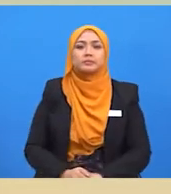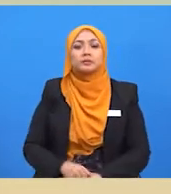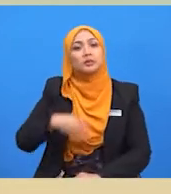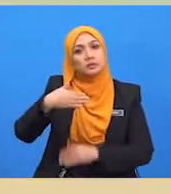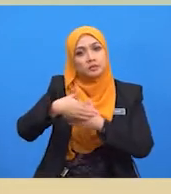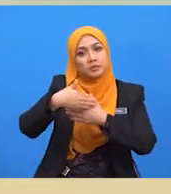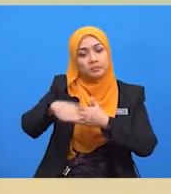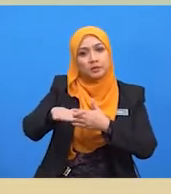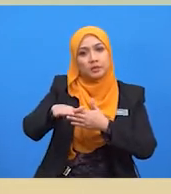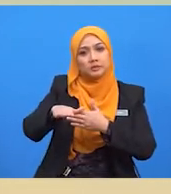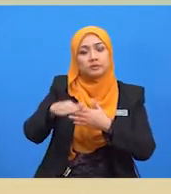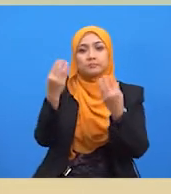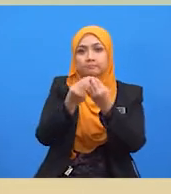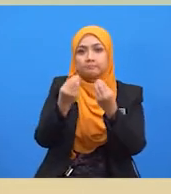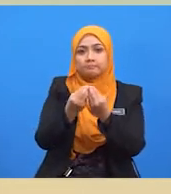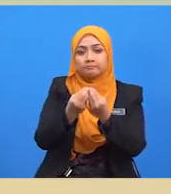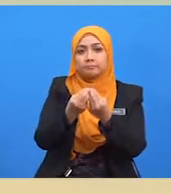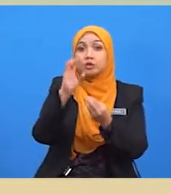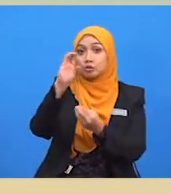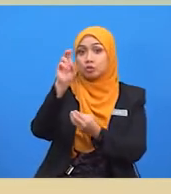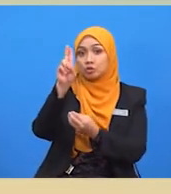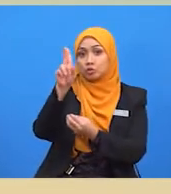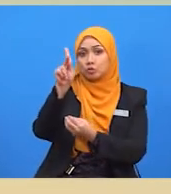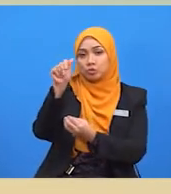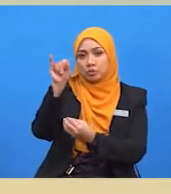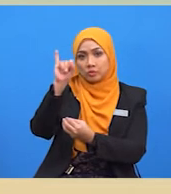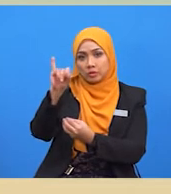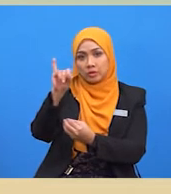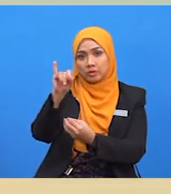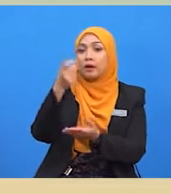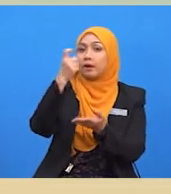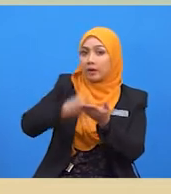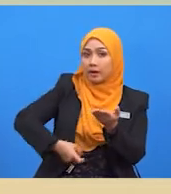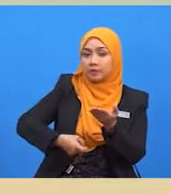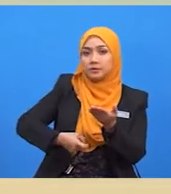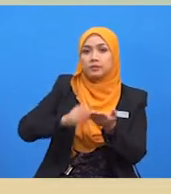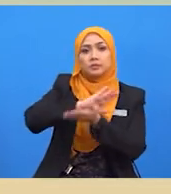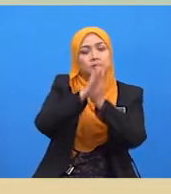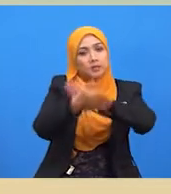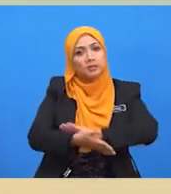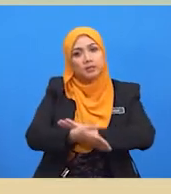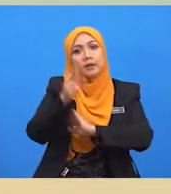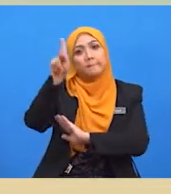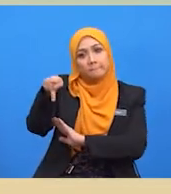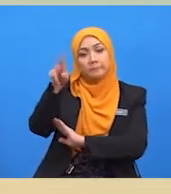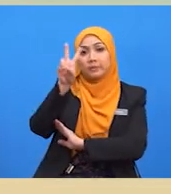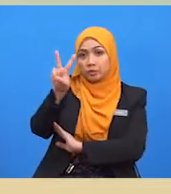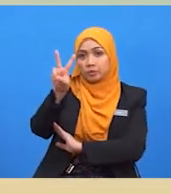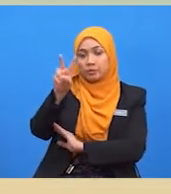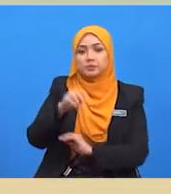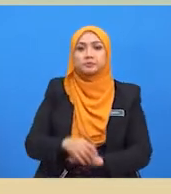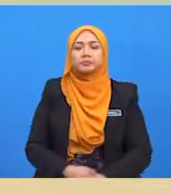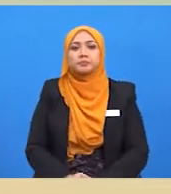Selepas tarif import dikenakan, harga pasaran menjadi P2.